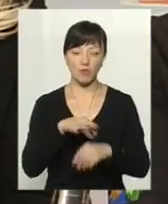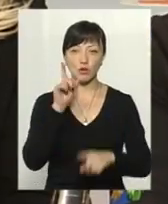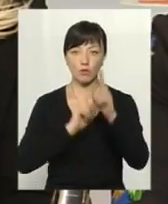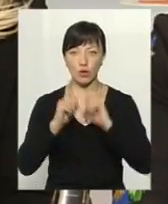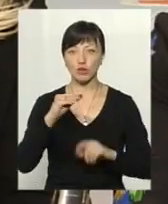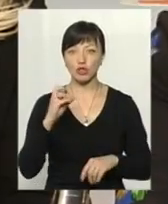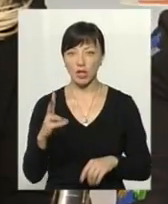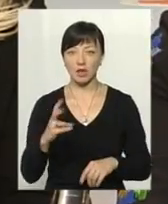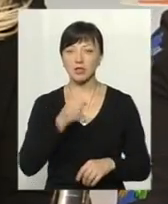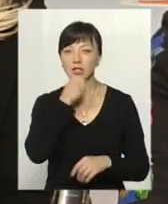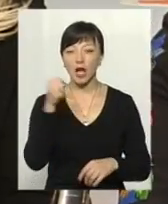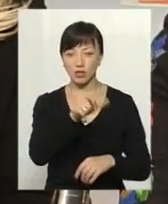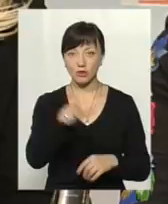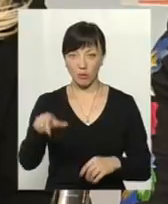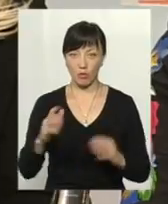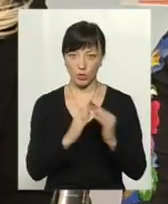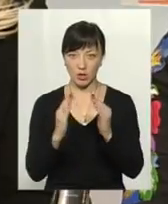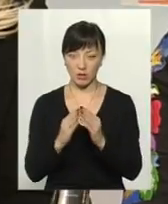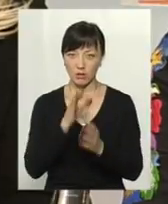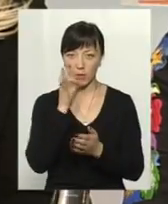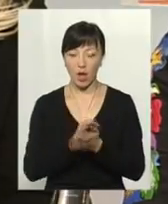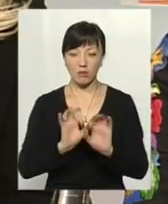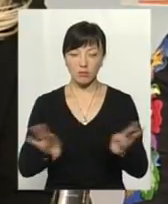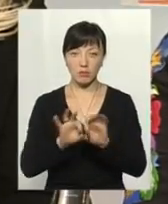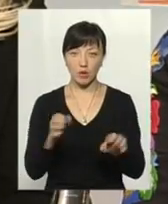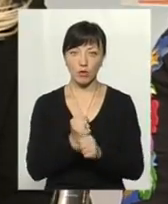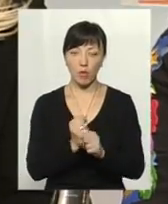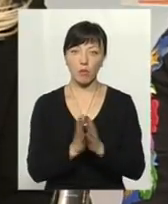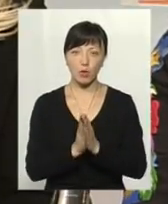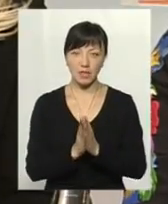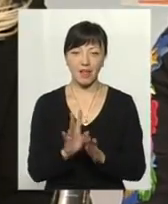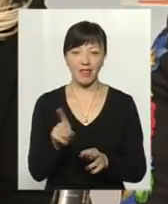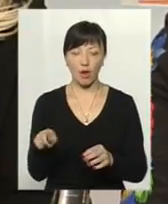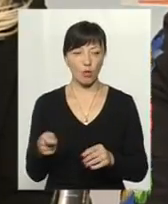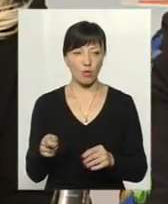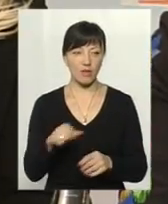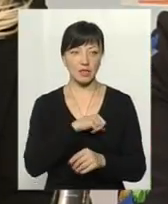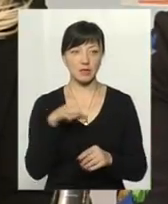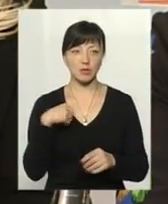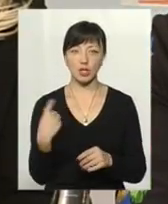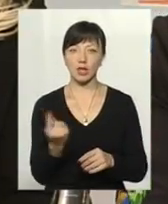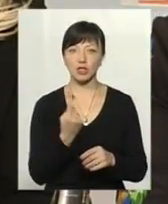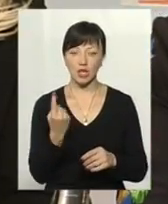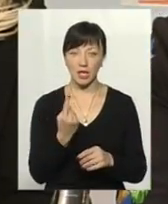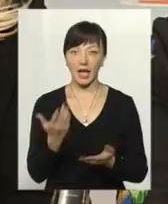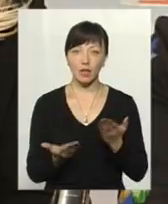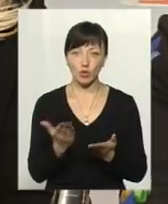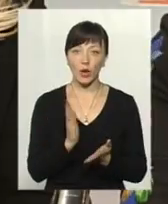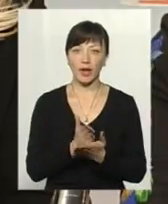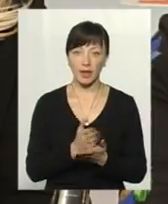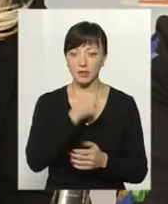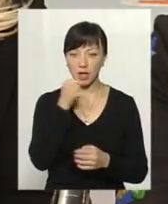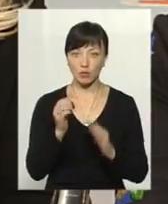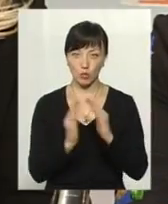збори по ЖЕКам старшими будинків, де ми провели роз'яснювальну роботу і просили не регулювати самостійно лічильник, якщо є